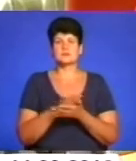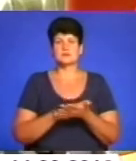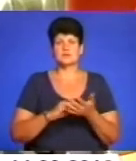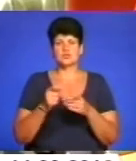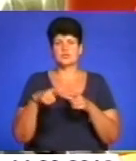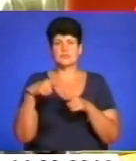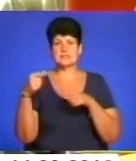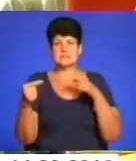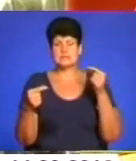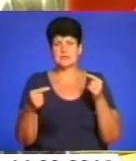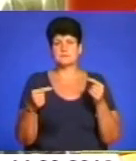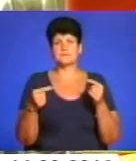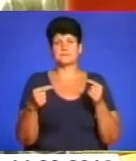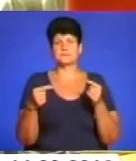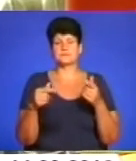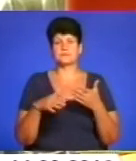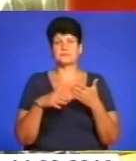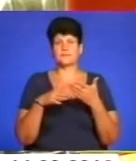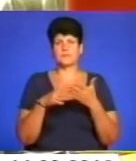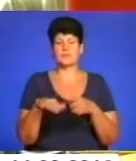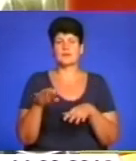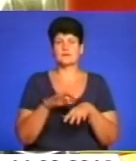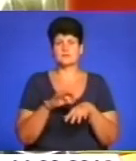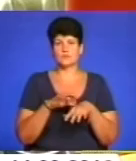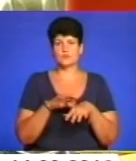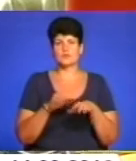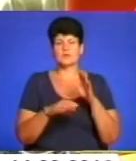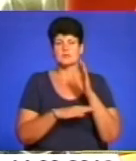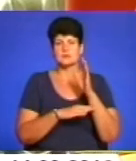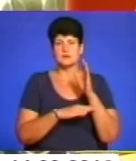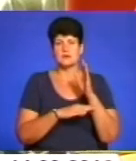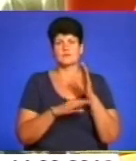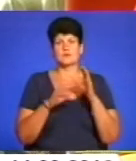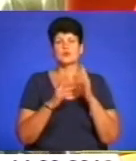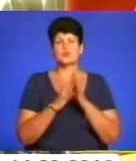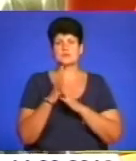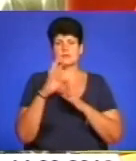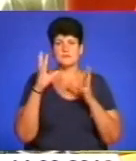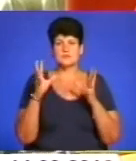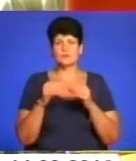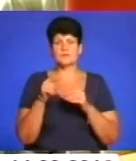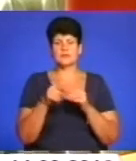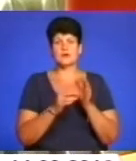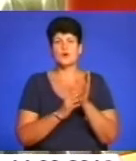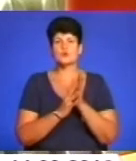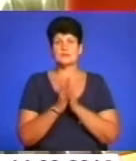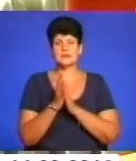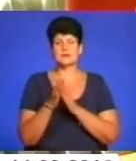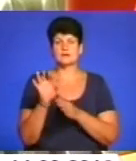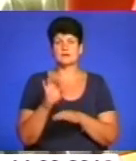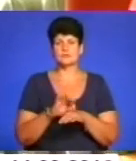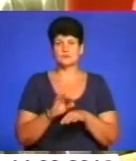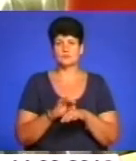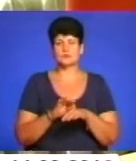сприяють і в захворюванні дерева, рослини в цілому. І така рослина, яка є уражена